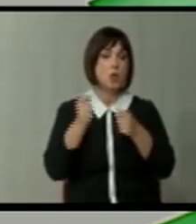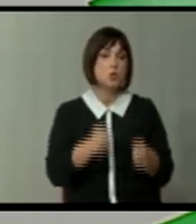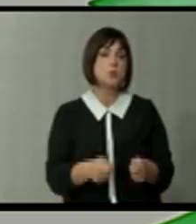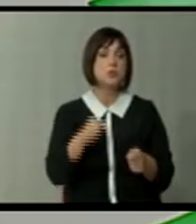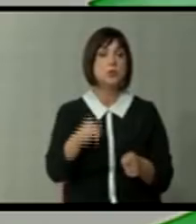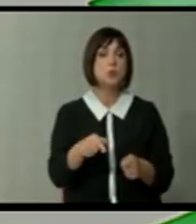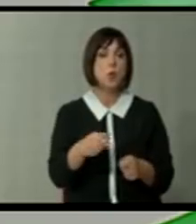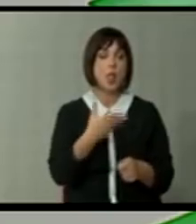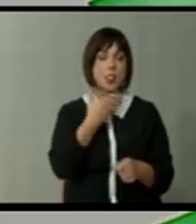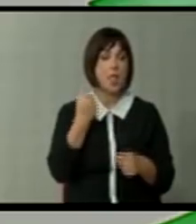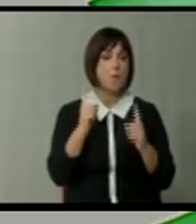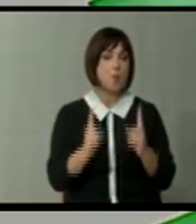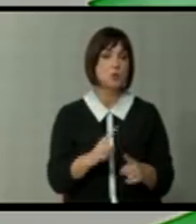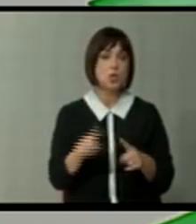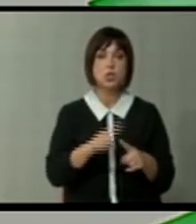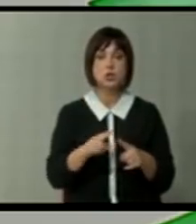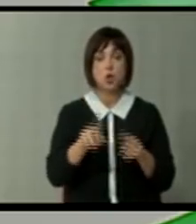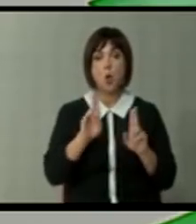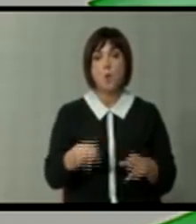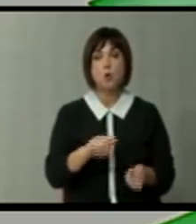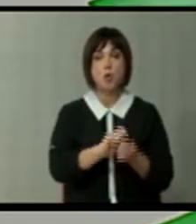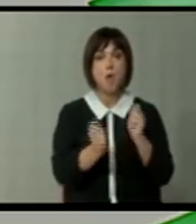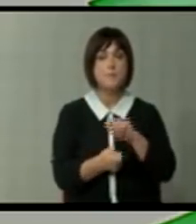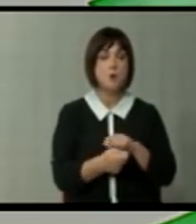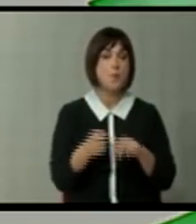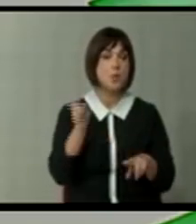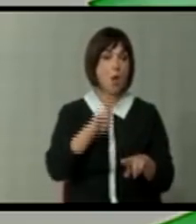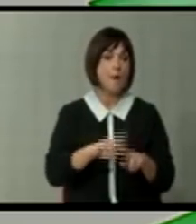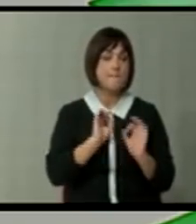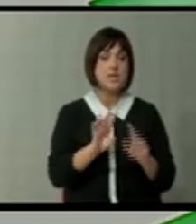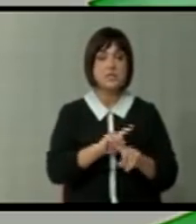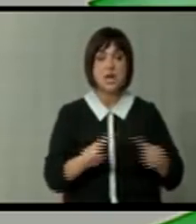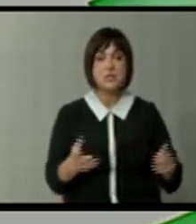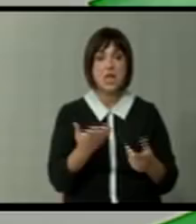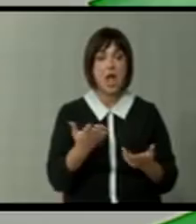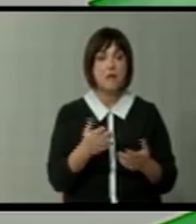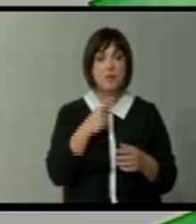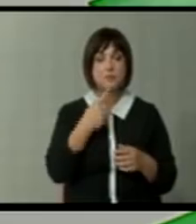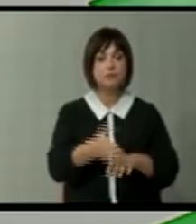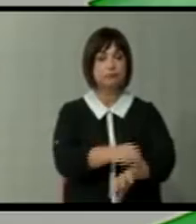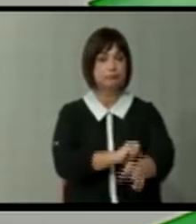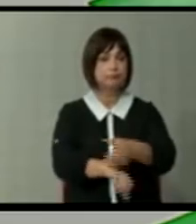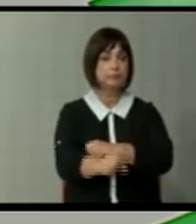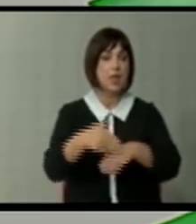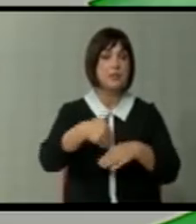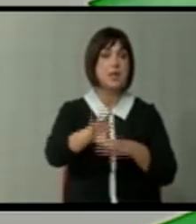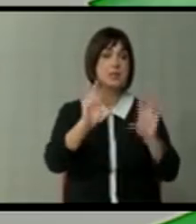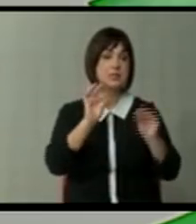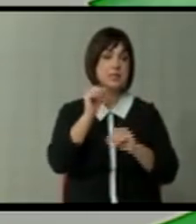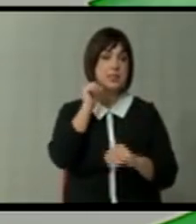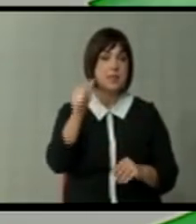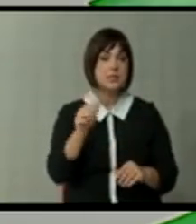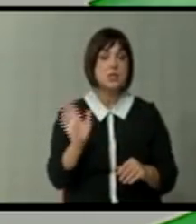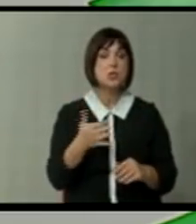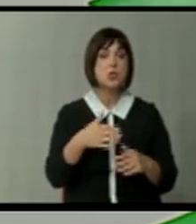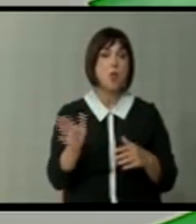тука, не постои нешто што може да ја промените. А одлука без разлика каква ќе биде. Нити да ги засукаме ракавите во наредниве 10 дена, нити па да